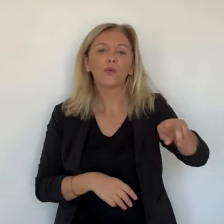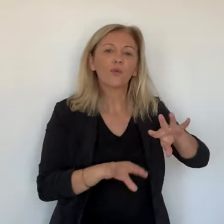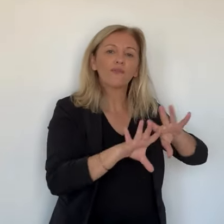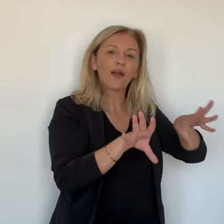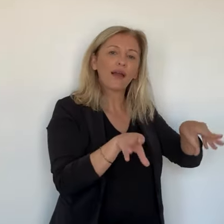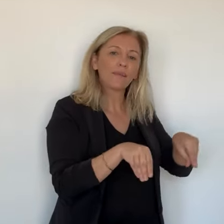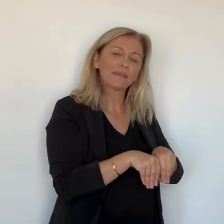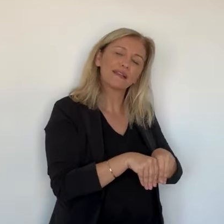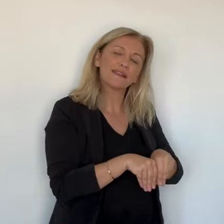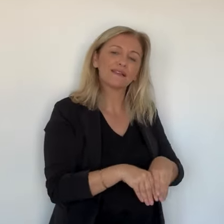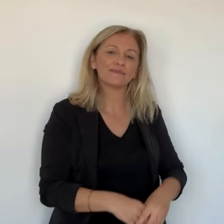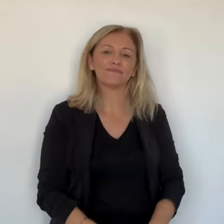famille.